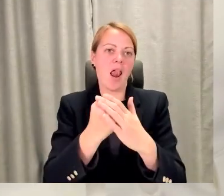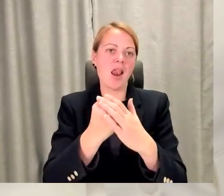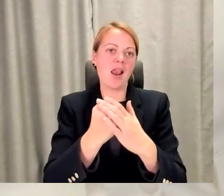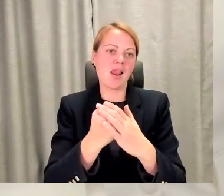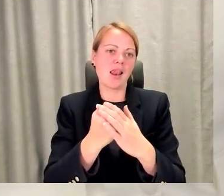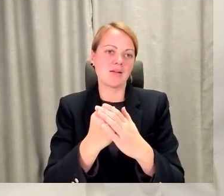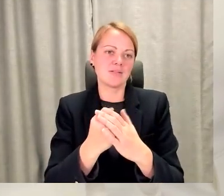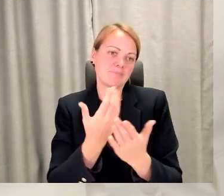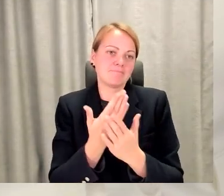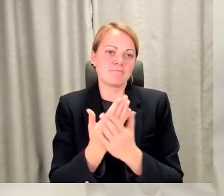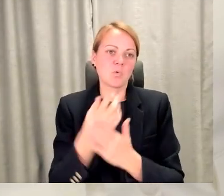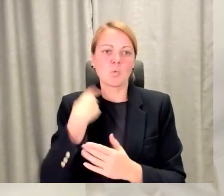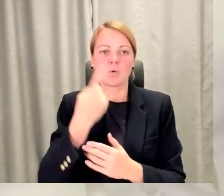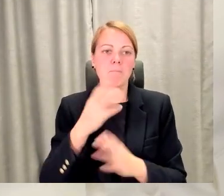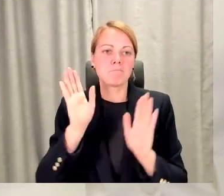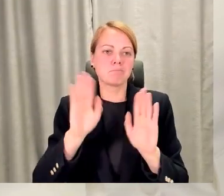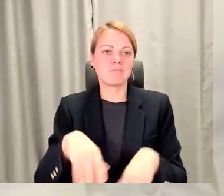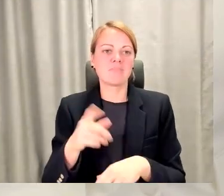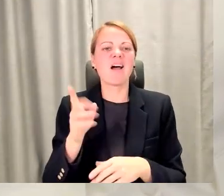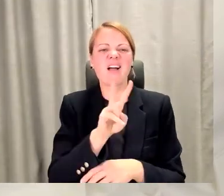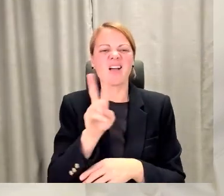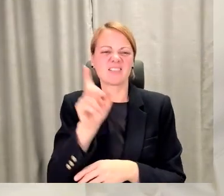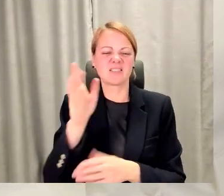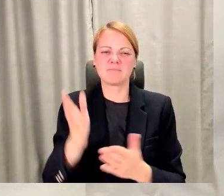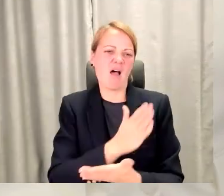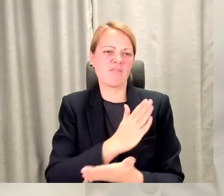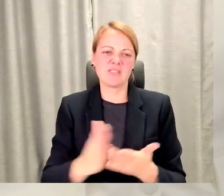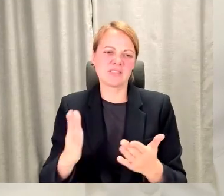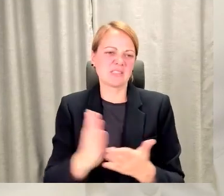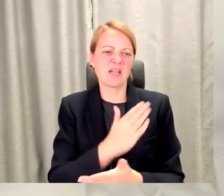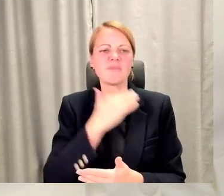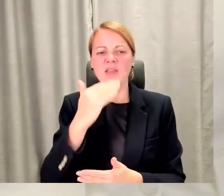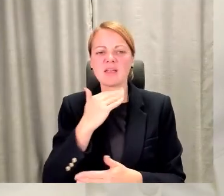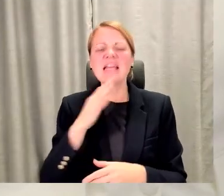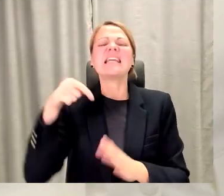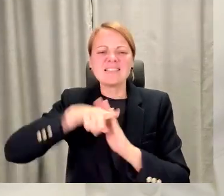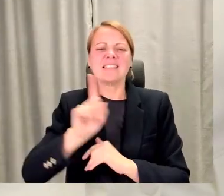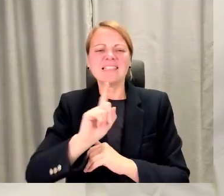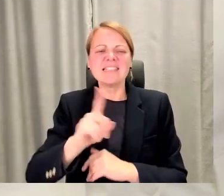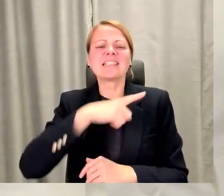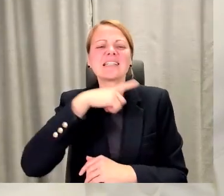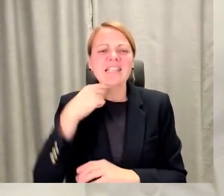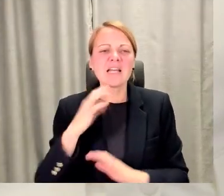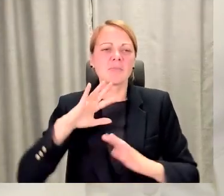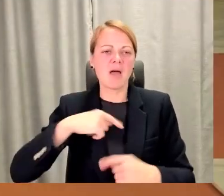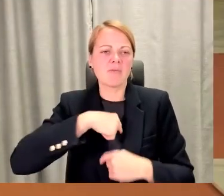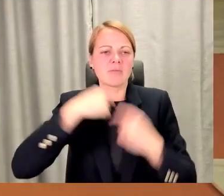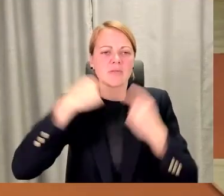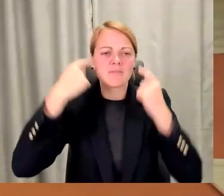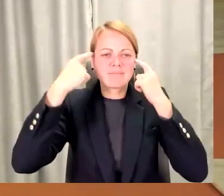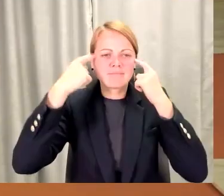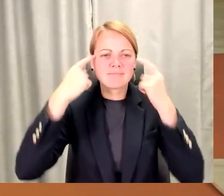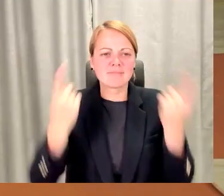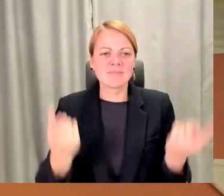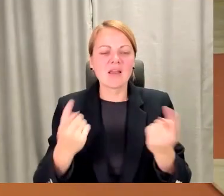tiem, kas galīgi neko negrib darīt, bet viņi arī grib, tikai viņi nezin kā. Jā, viņiem vajag iedot impuls, viņus vajag paņemtais rokas dažreiz.